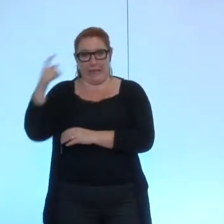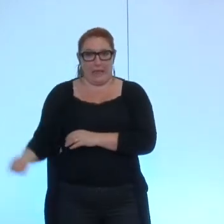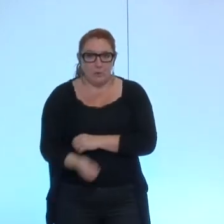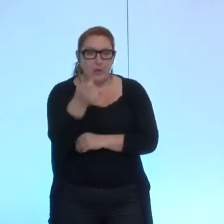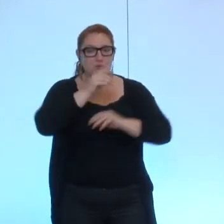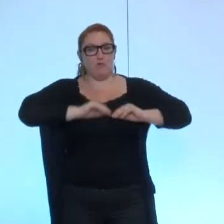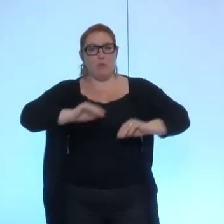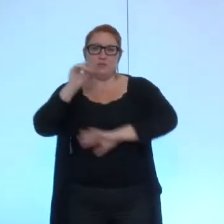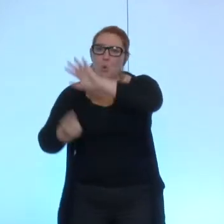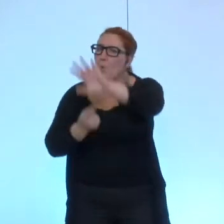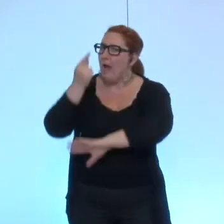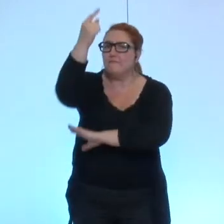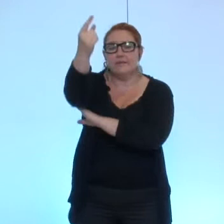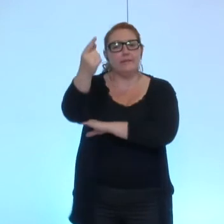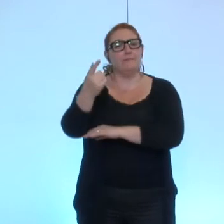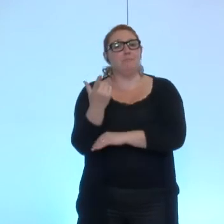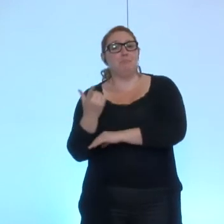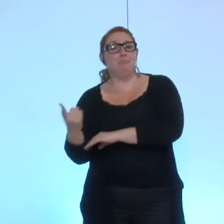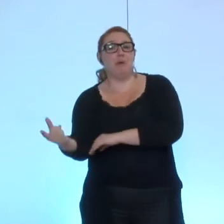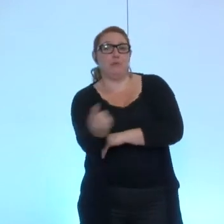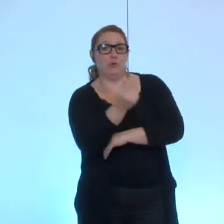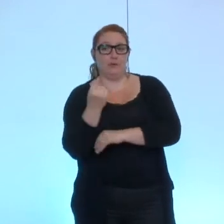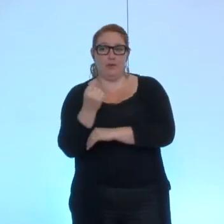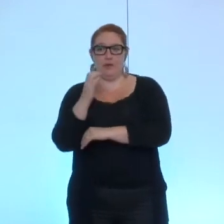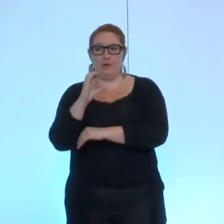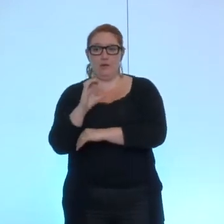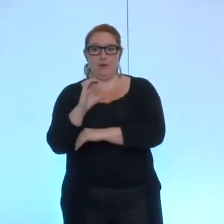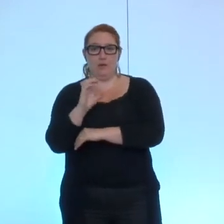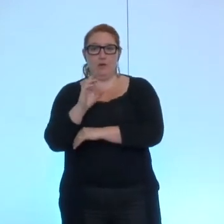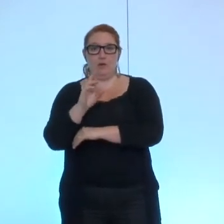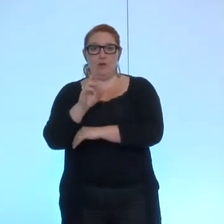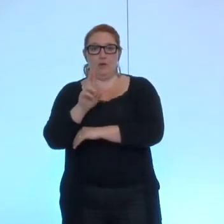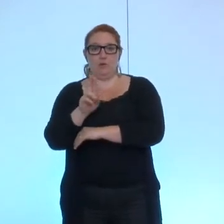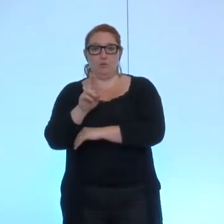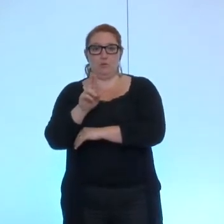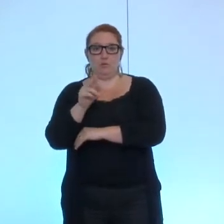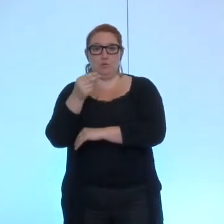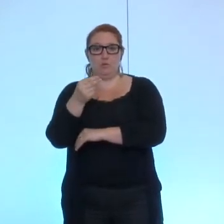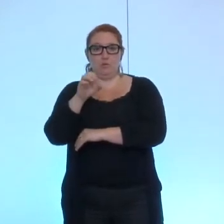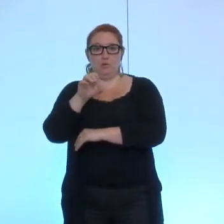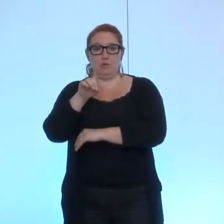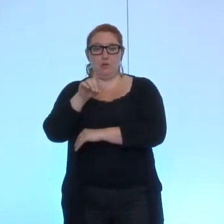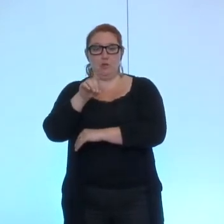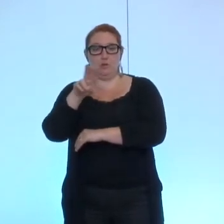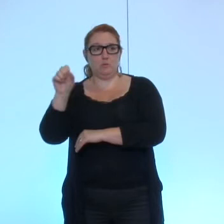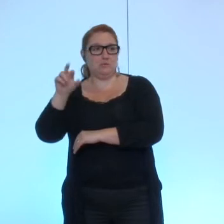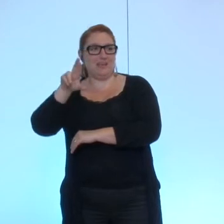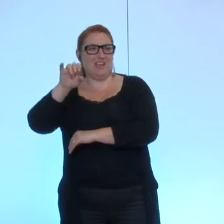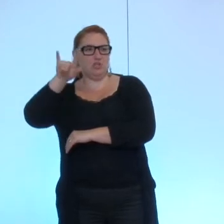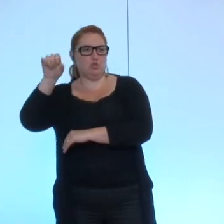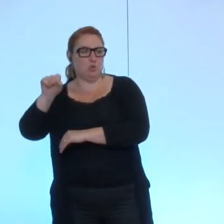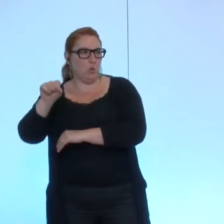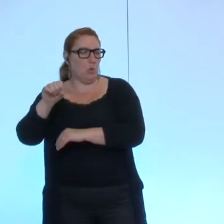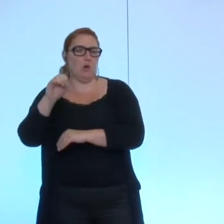formation tout au long de la vie les partenariats avec Cuneus Regio les projets les images croisées